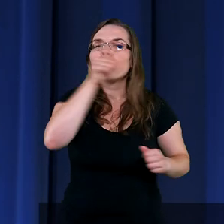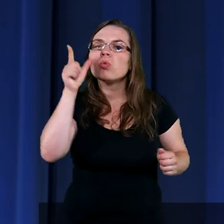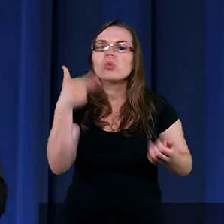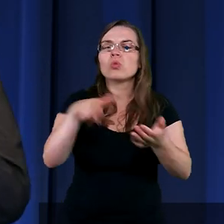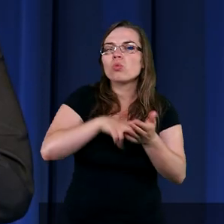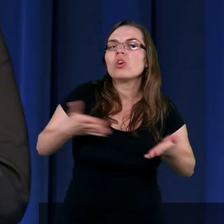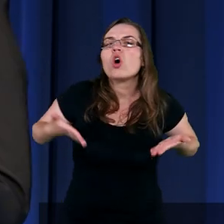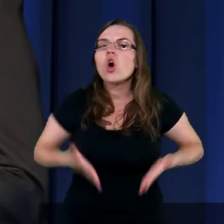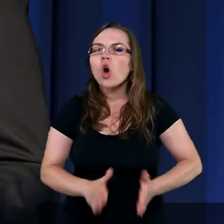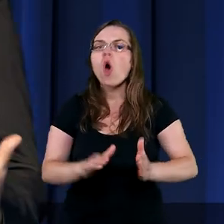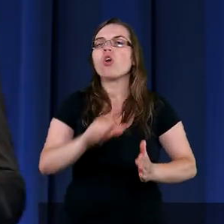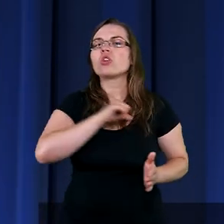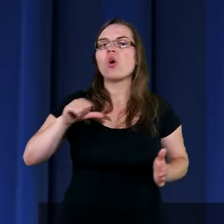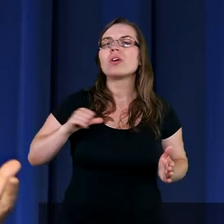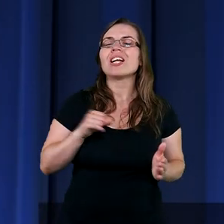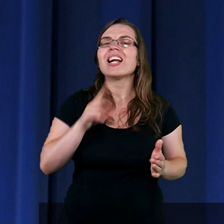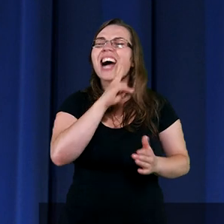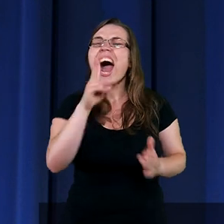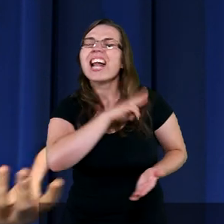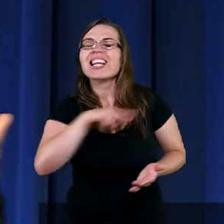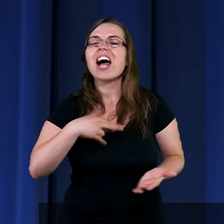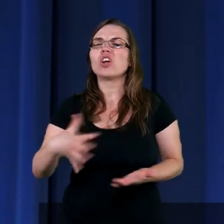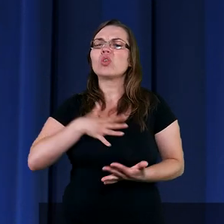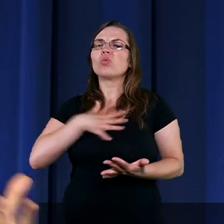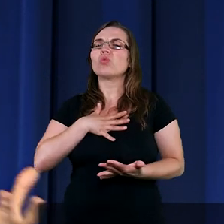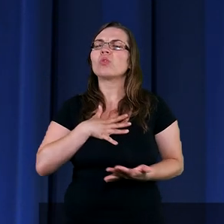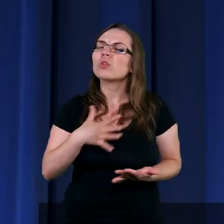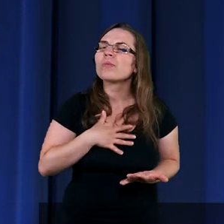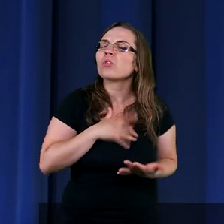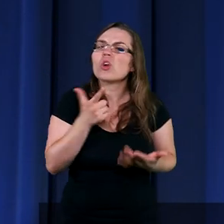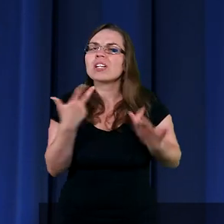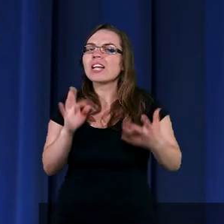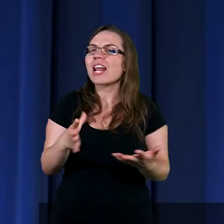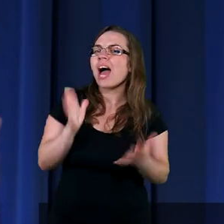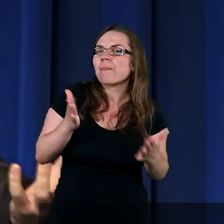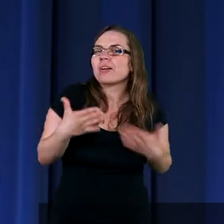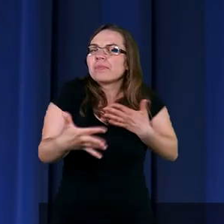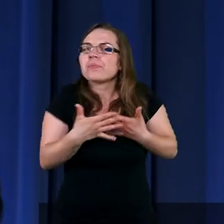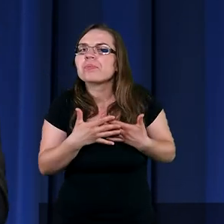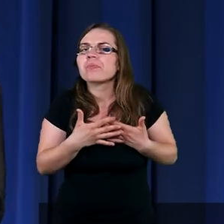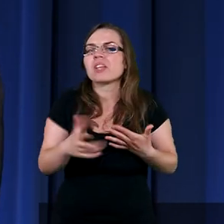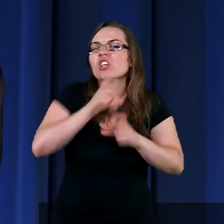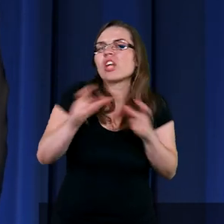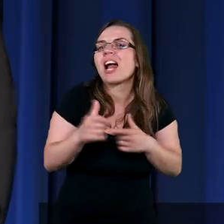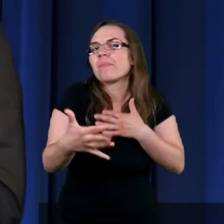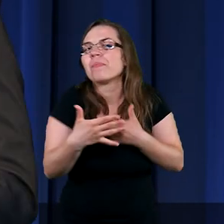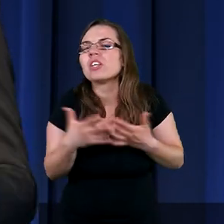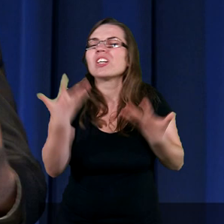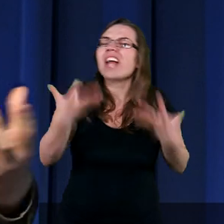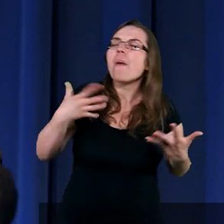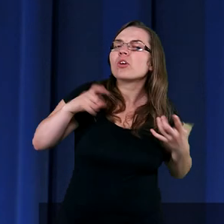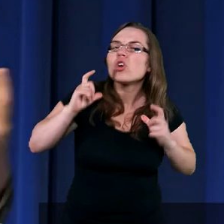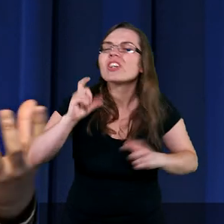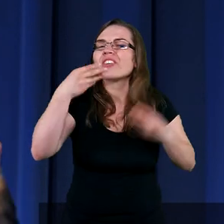rodzą się, wiecie, każdy z nas czuje, że w życiu czasem mu nie wychodzi. Że czasem chciałby coś więcej,